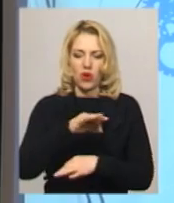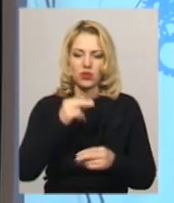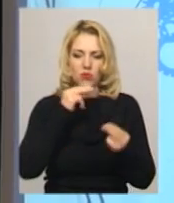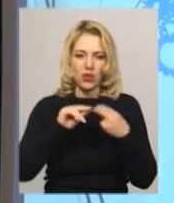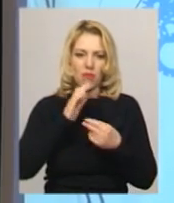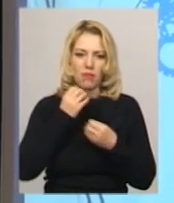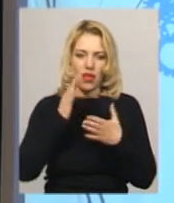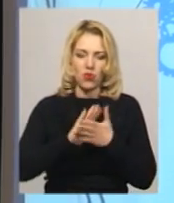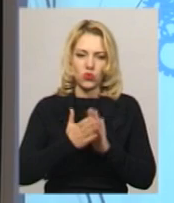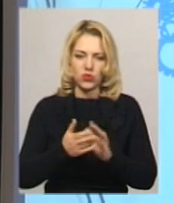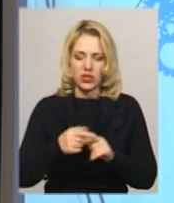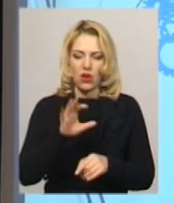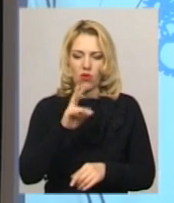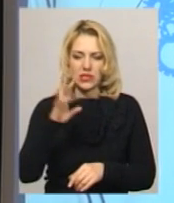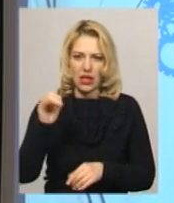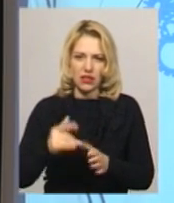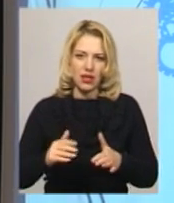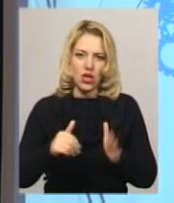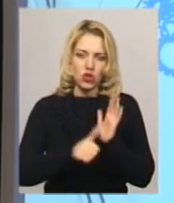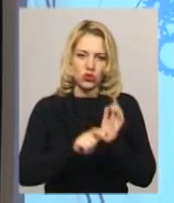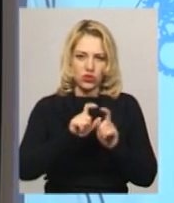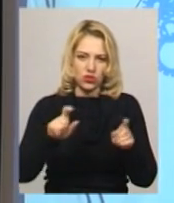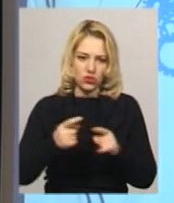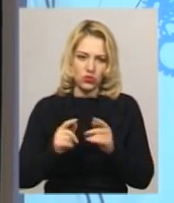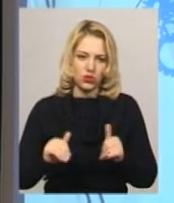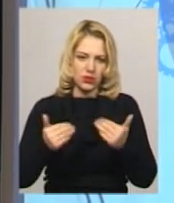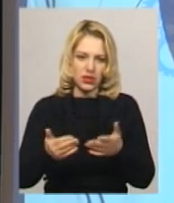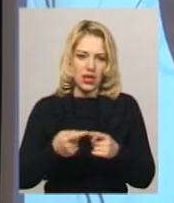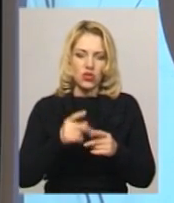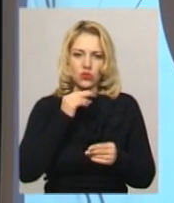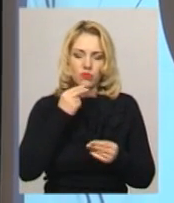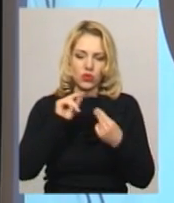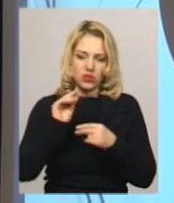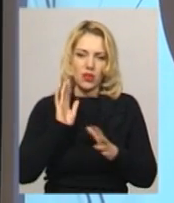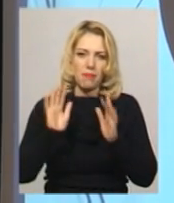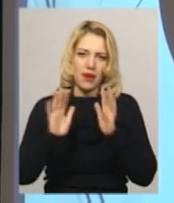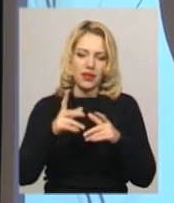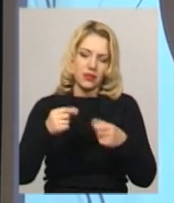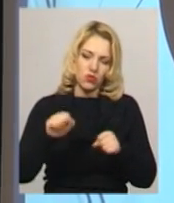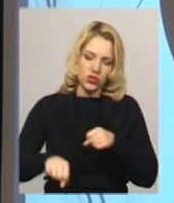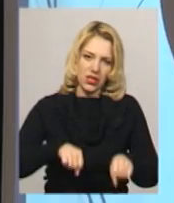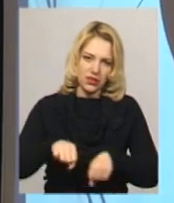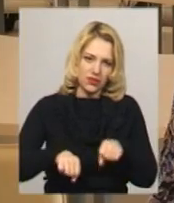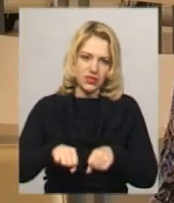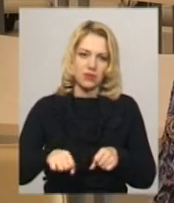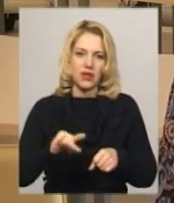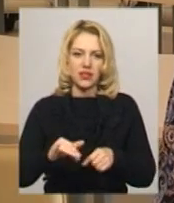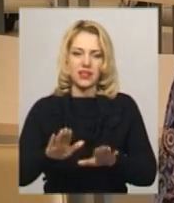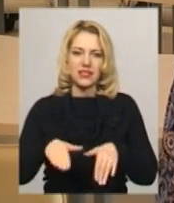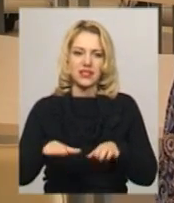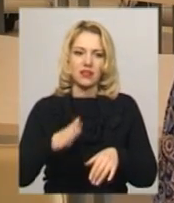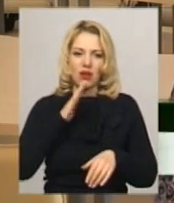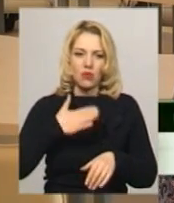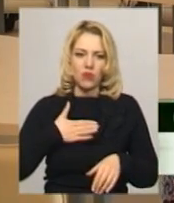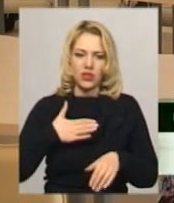Оксана Карплюк, учениця шостої школи, запропонувала збудувати і обладнати в Славуті парк, де можна кататися на велосипедах та скейтах. Мої молодші